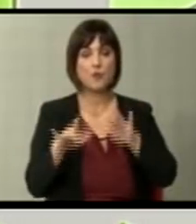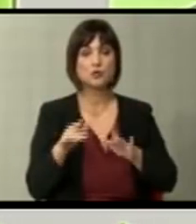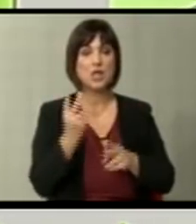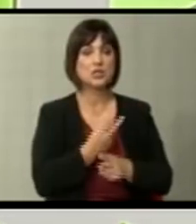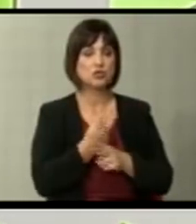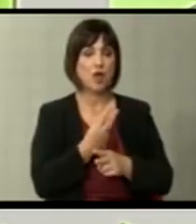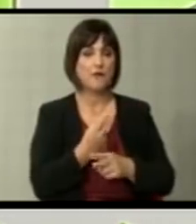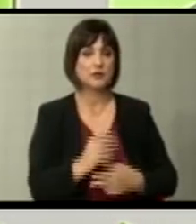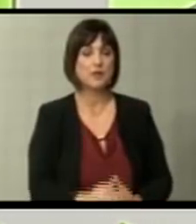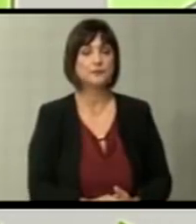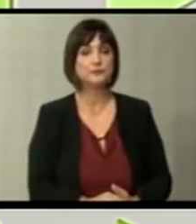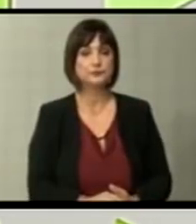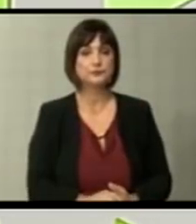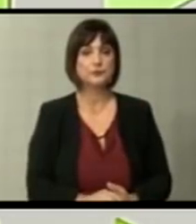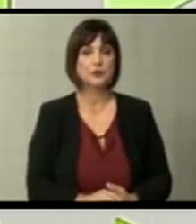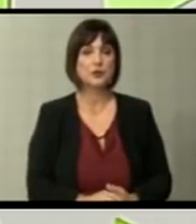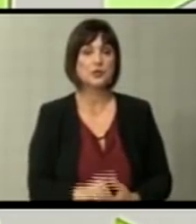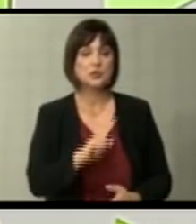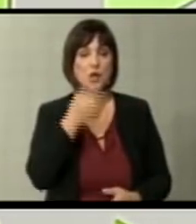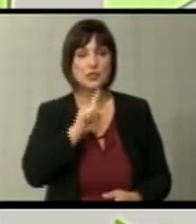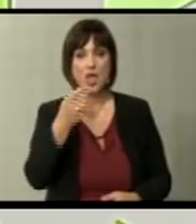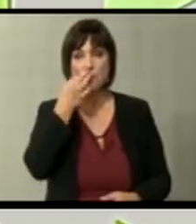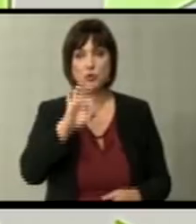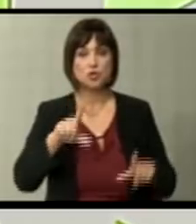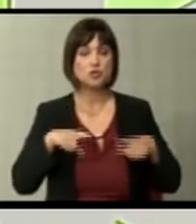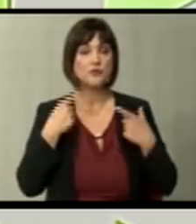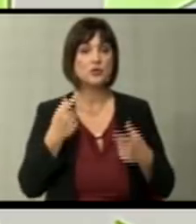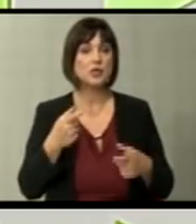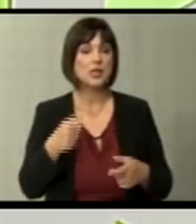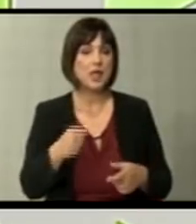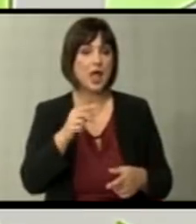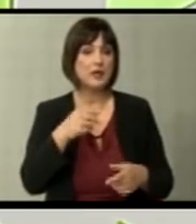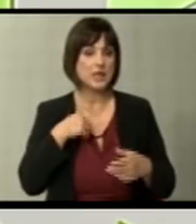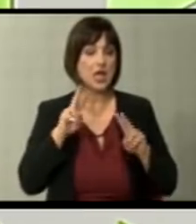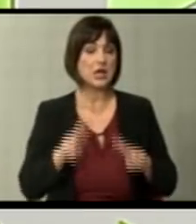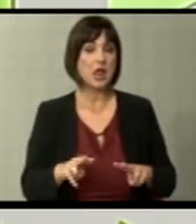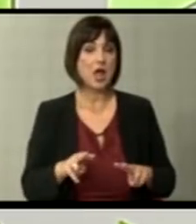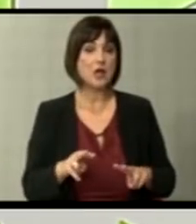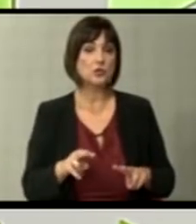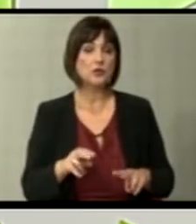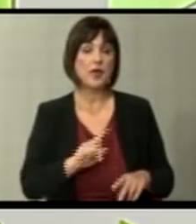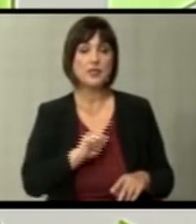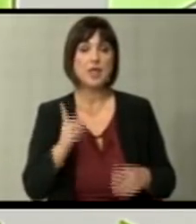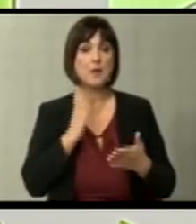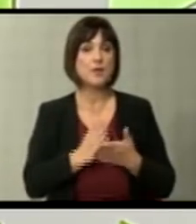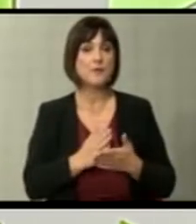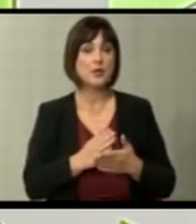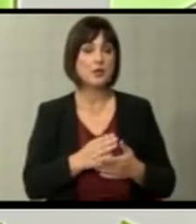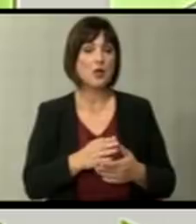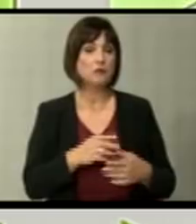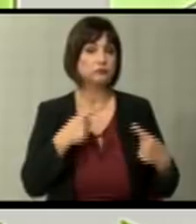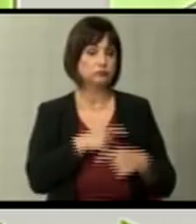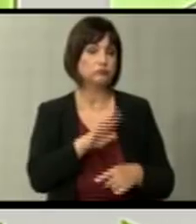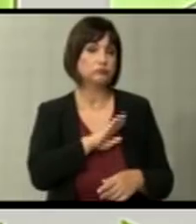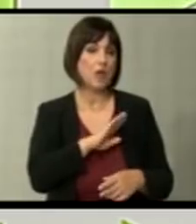државата значи со неподобрување на животниот стандарт бидејќи реално не би било трагедија